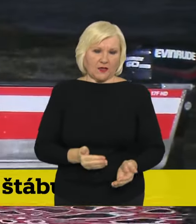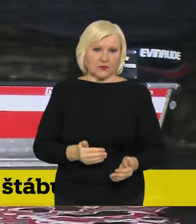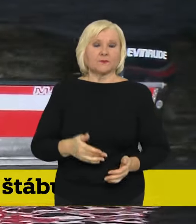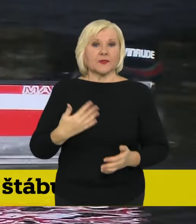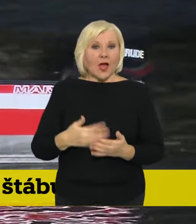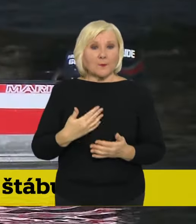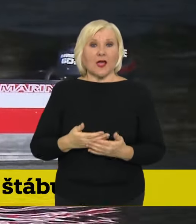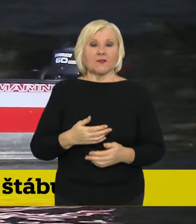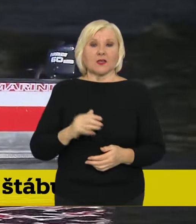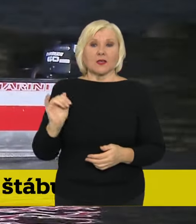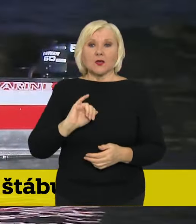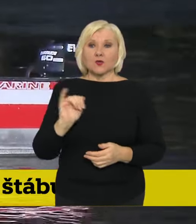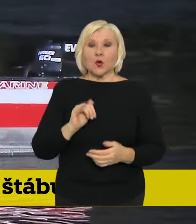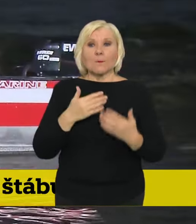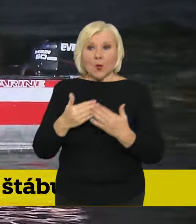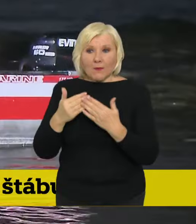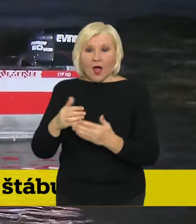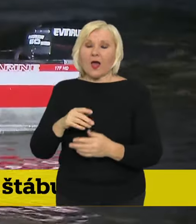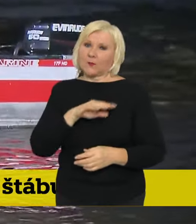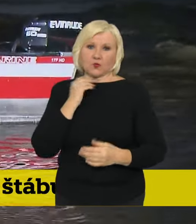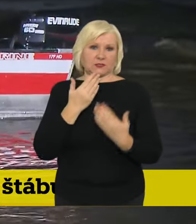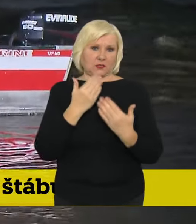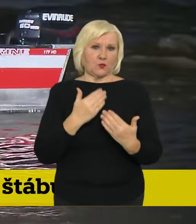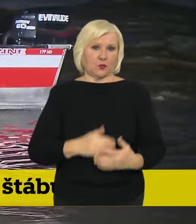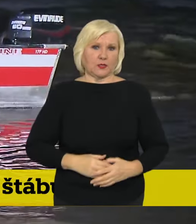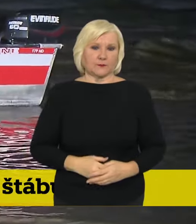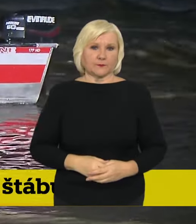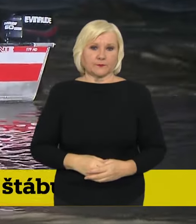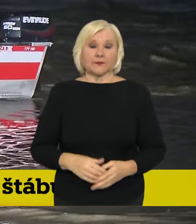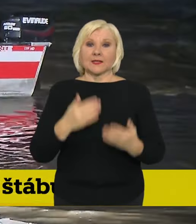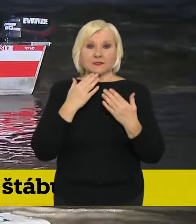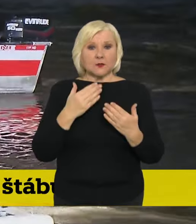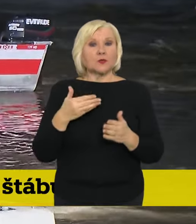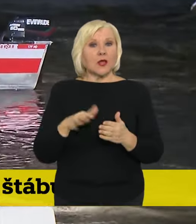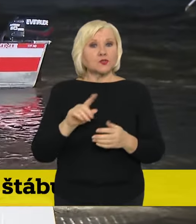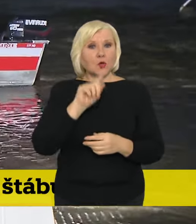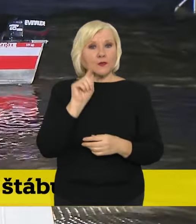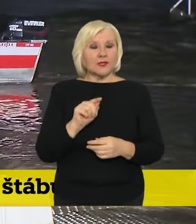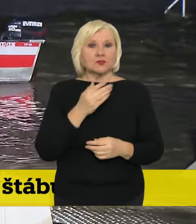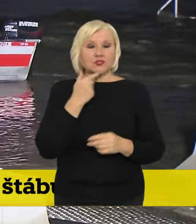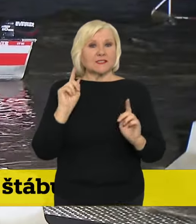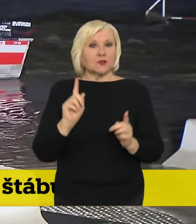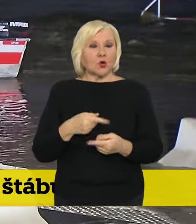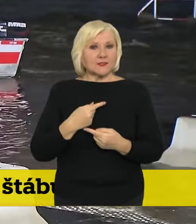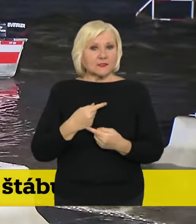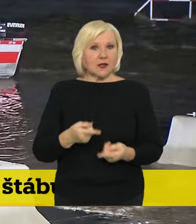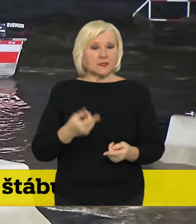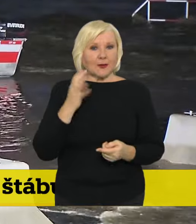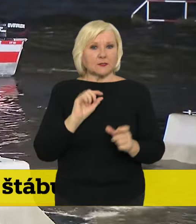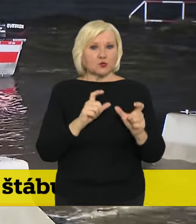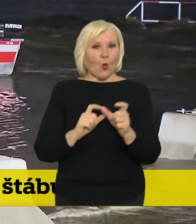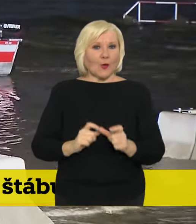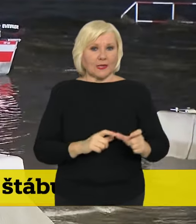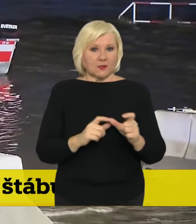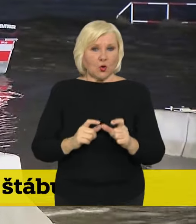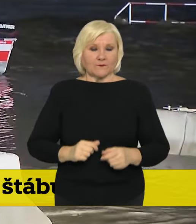s potravinovými bankami pomáháte. Tak děkuji. Další dotaz, Český rozhlas Eva Soukyníková. Dobrý